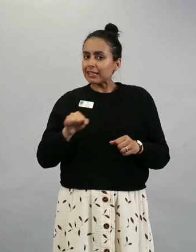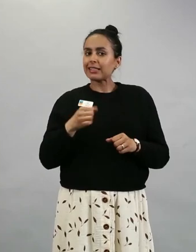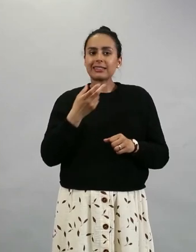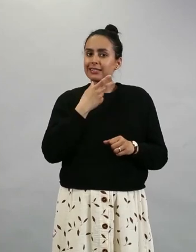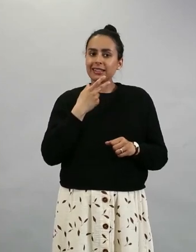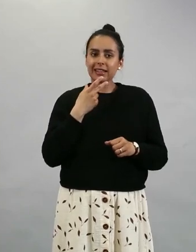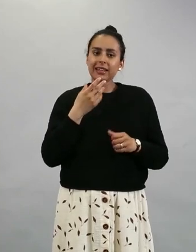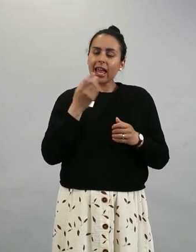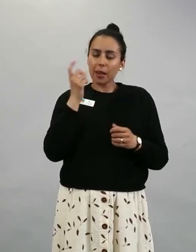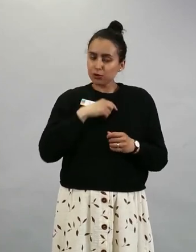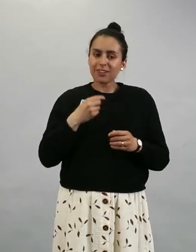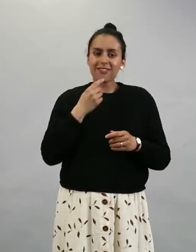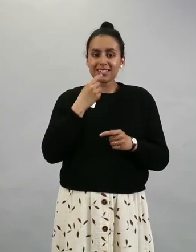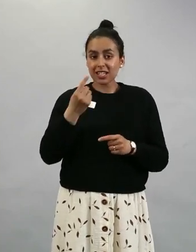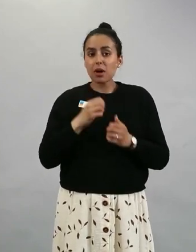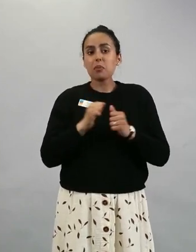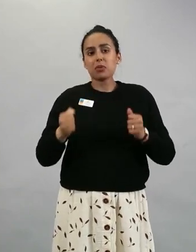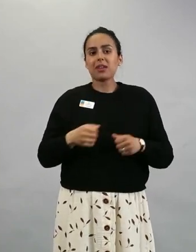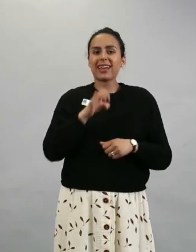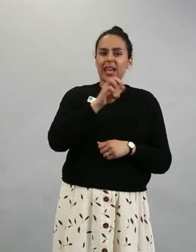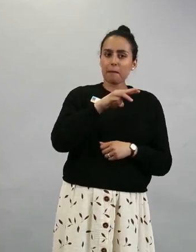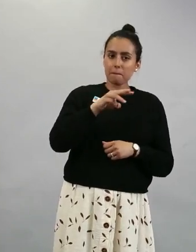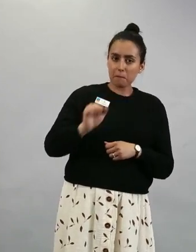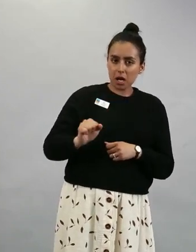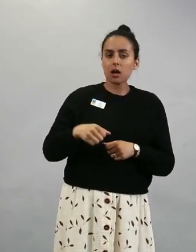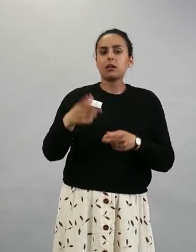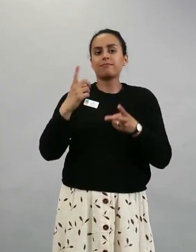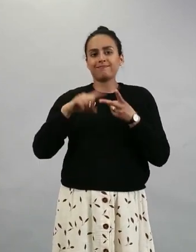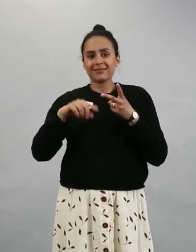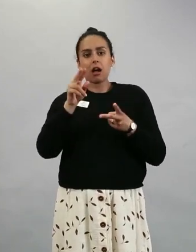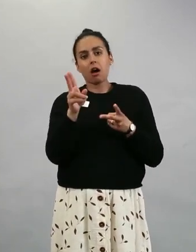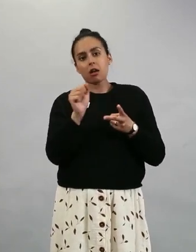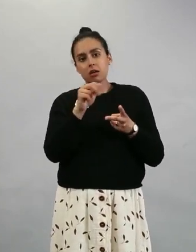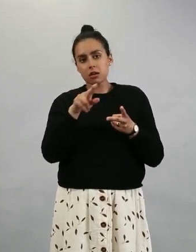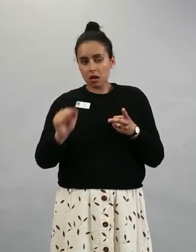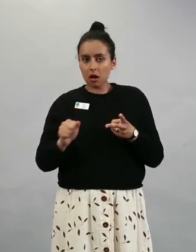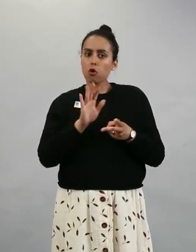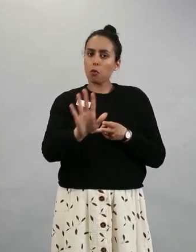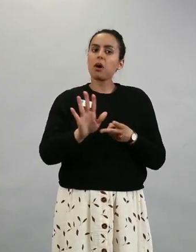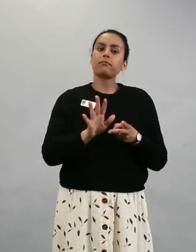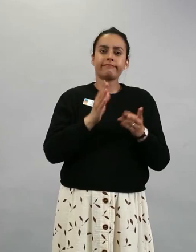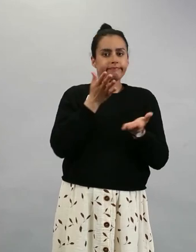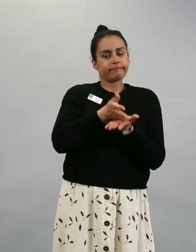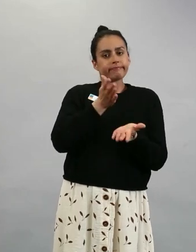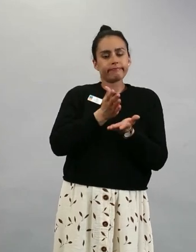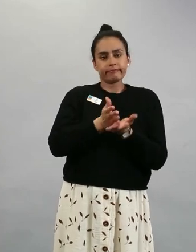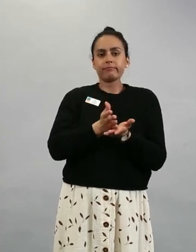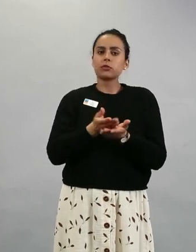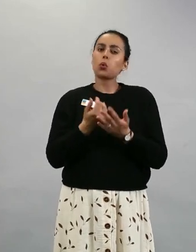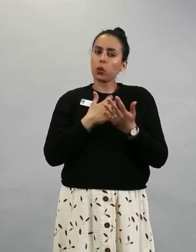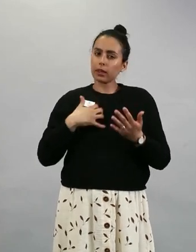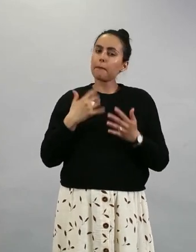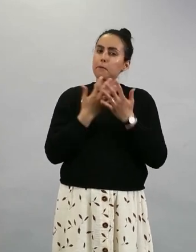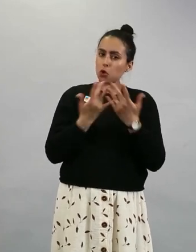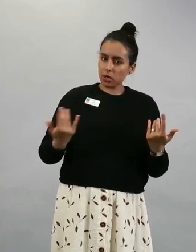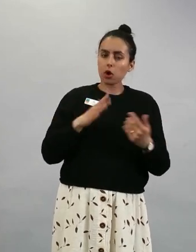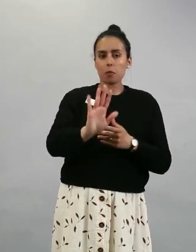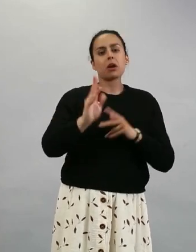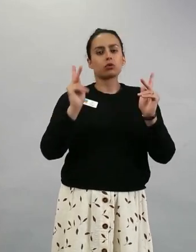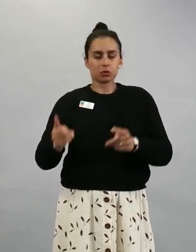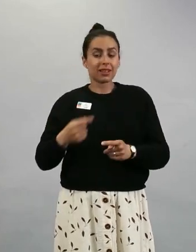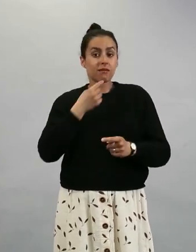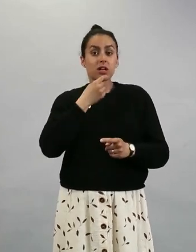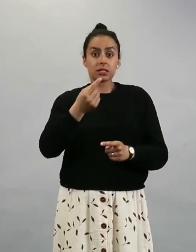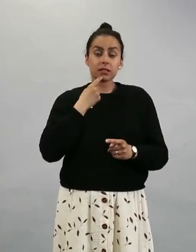Hannan esitykset on rakennettu siten, että niissä vastataan mahdollisimman moneen. Ja sitten esitysten jälkeen käytetään